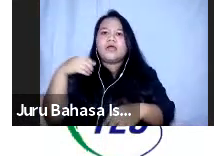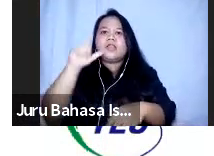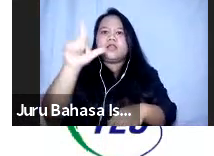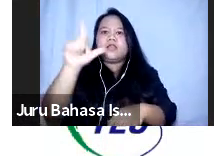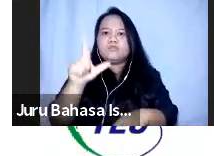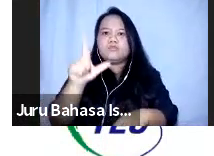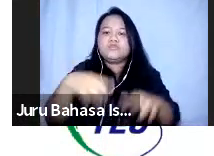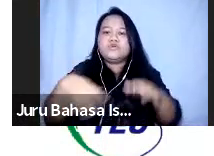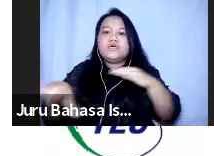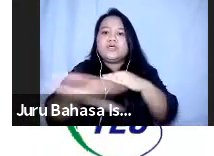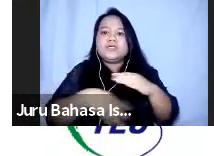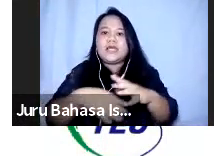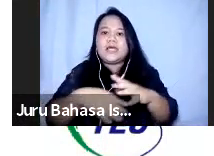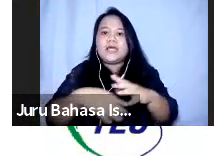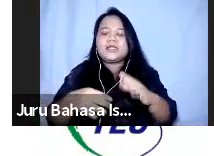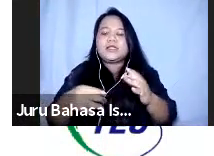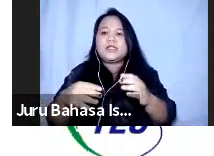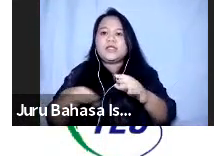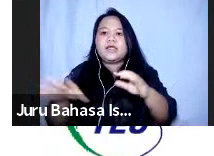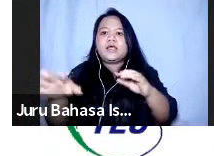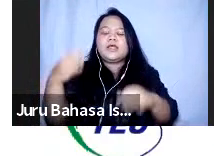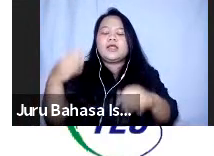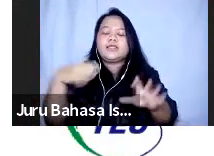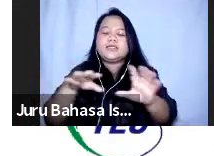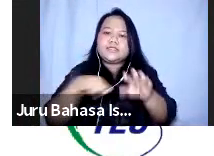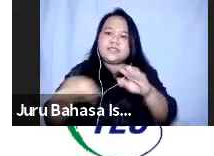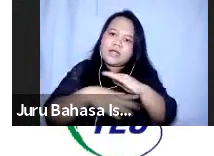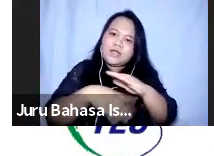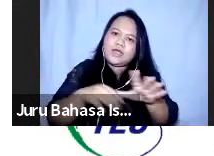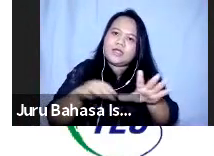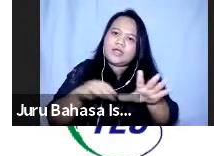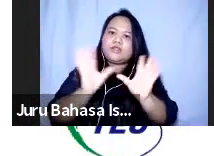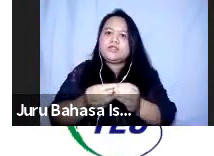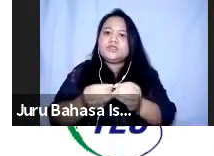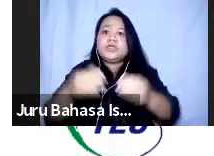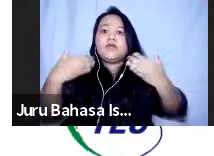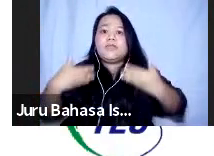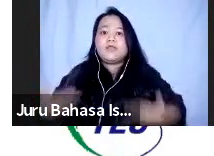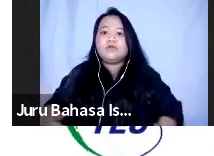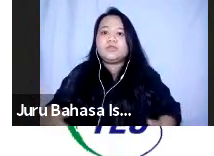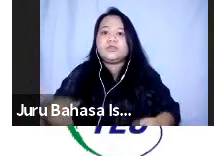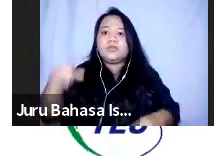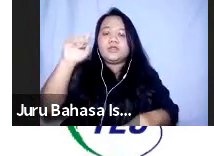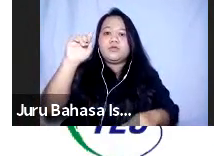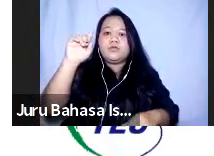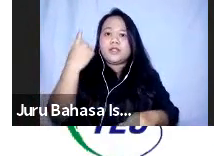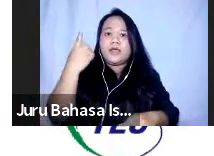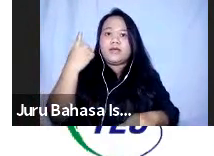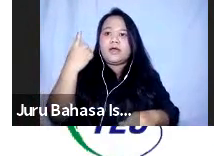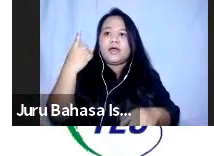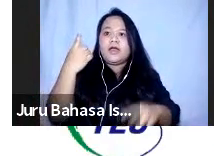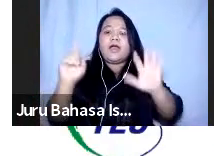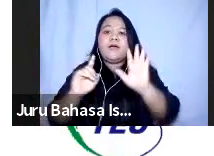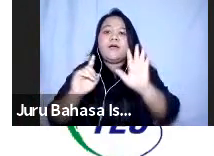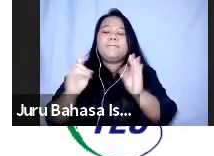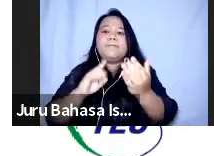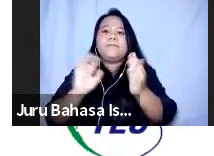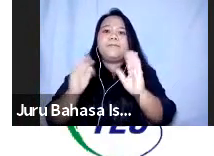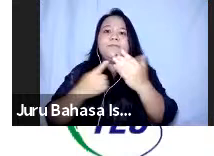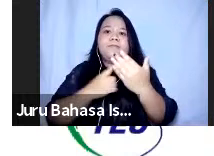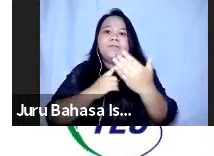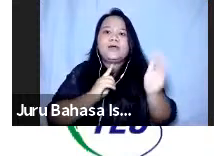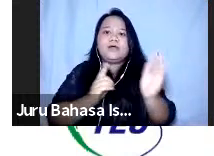kemanusiaan standar inklusi kemanusiaan yaitu protection wash